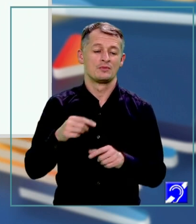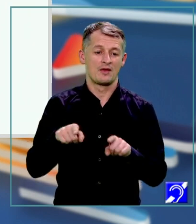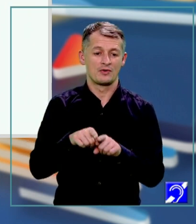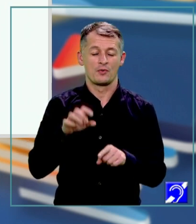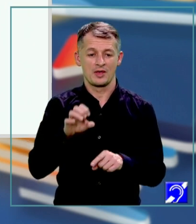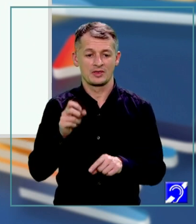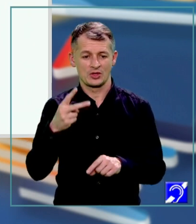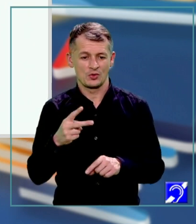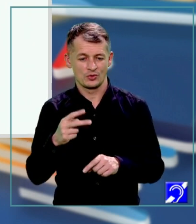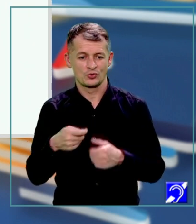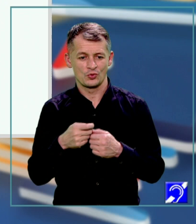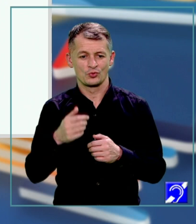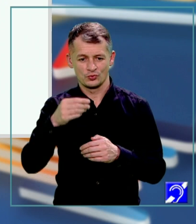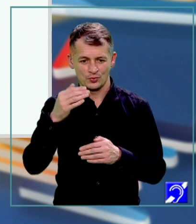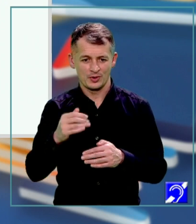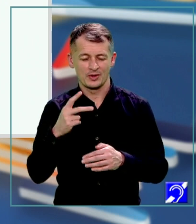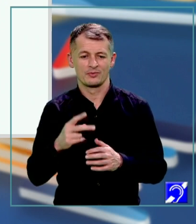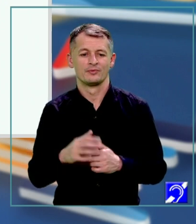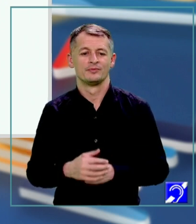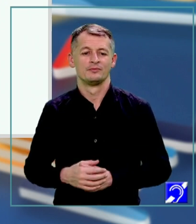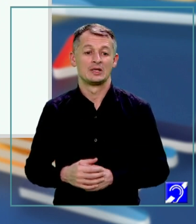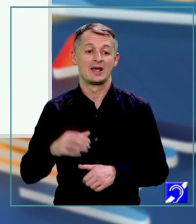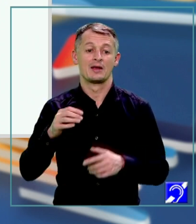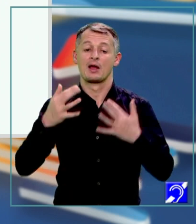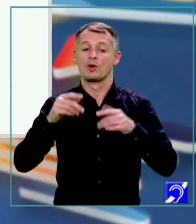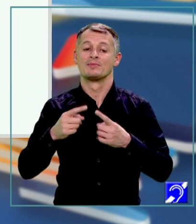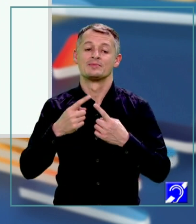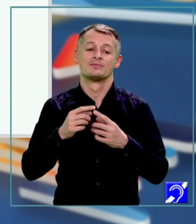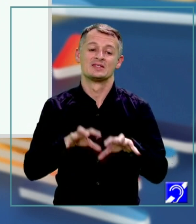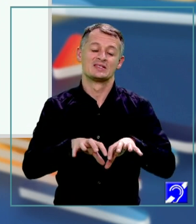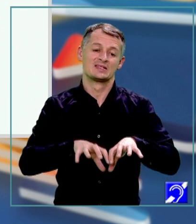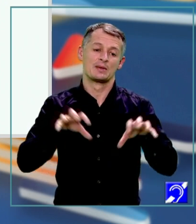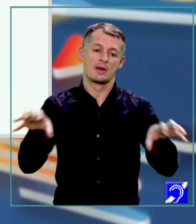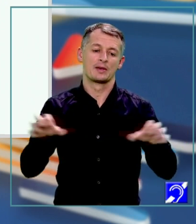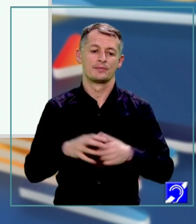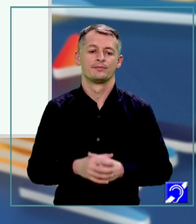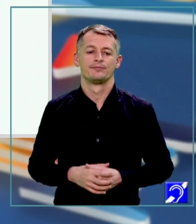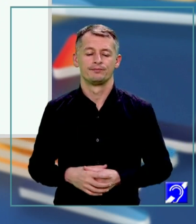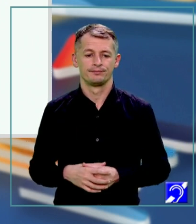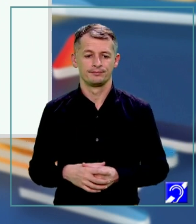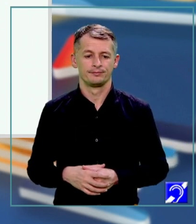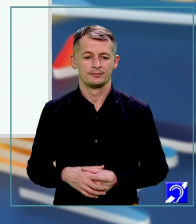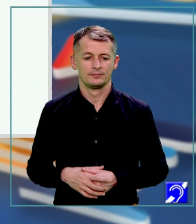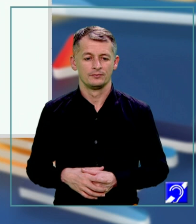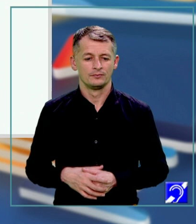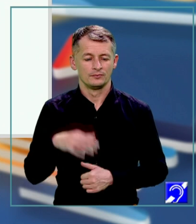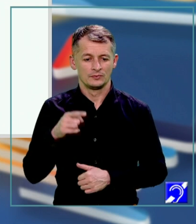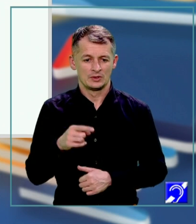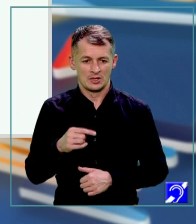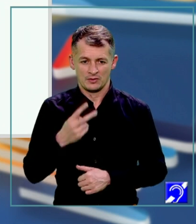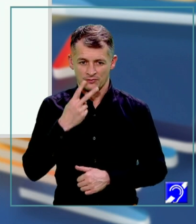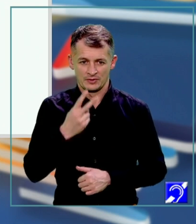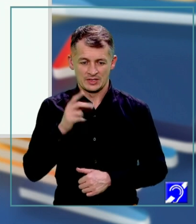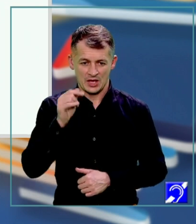Calculăm separat e de minus 1 și e de 2. E de minus 1 înseamnă în expresia e, o aveți